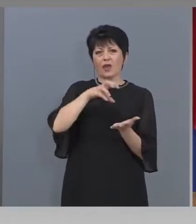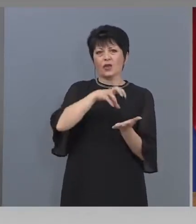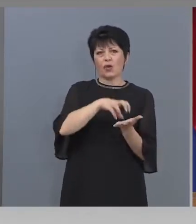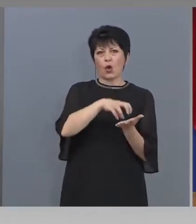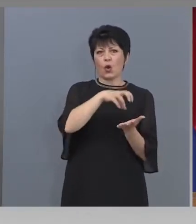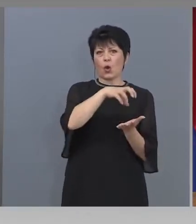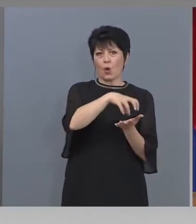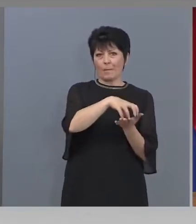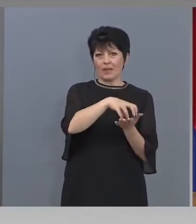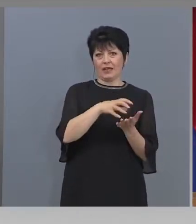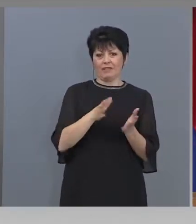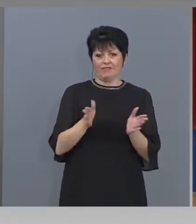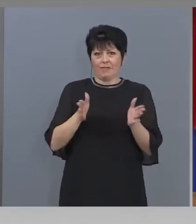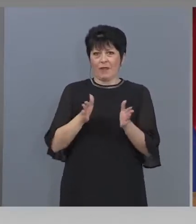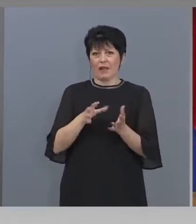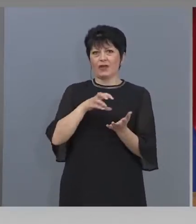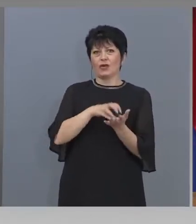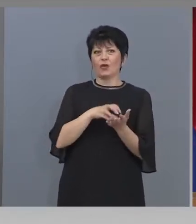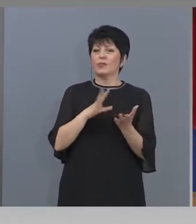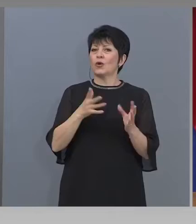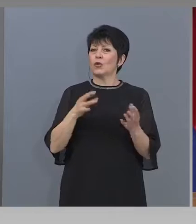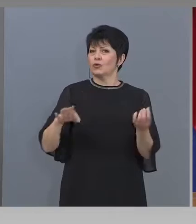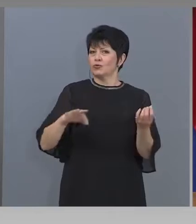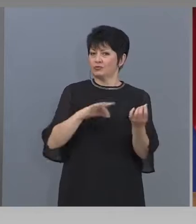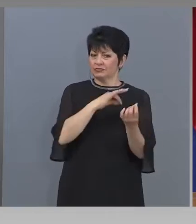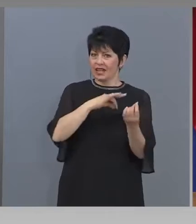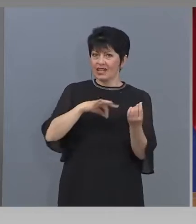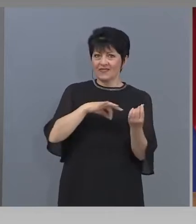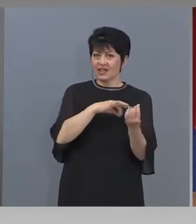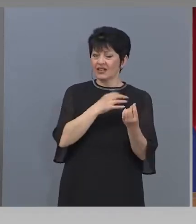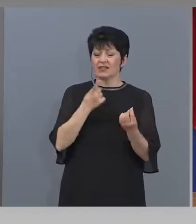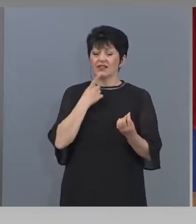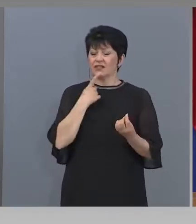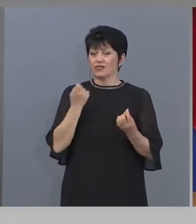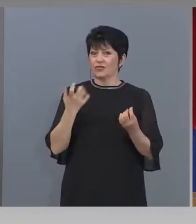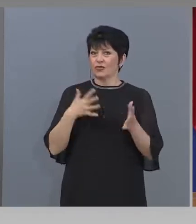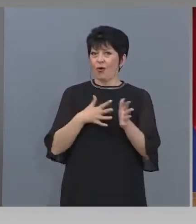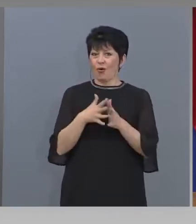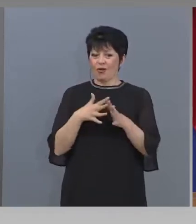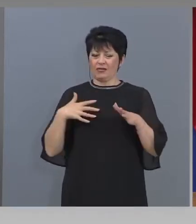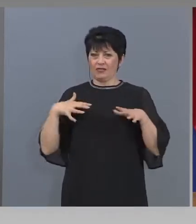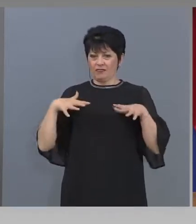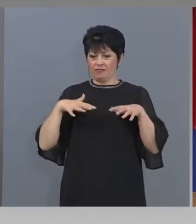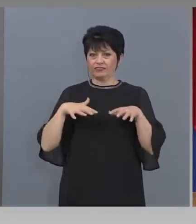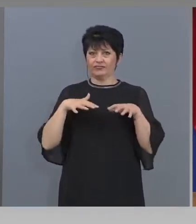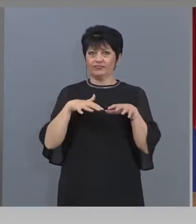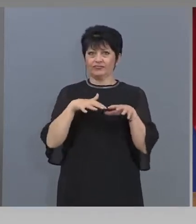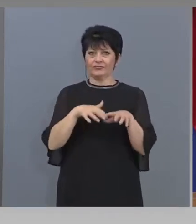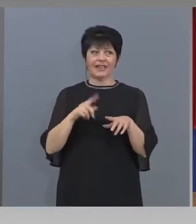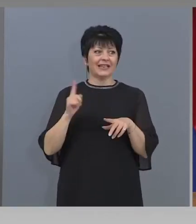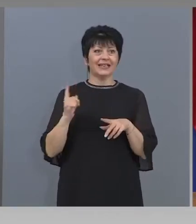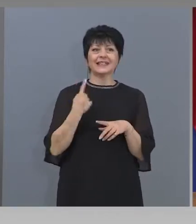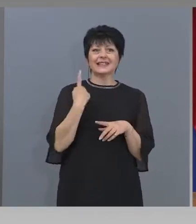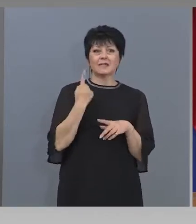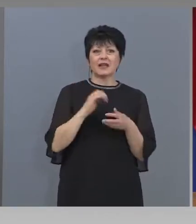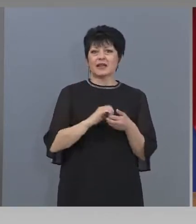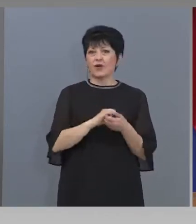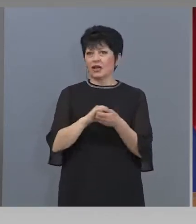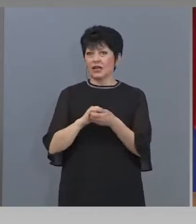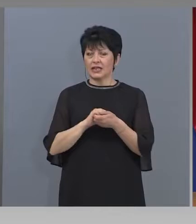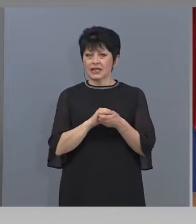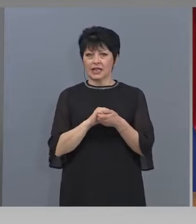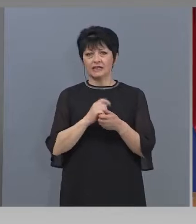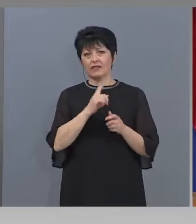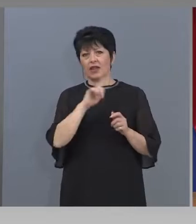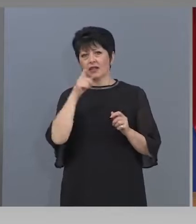по-малки групи, които свират, защото струпването на много хора, за самите организатори, независимо дали